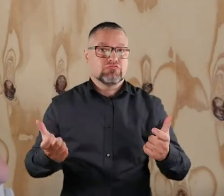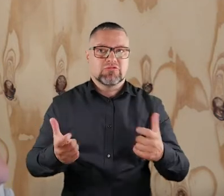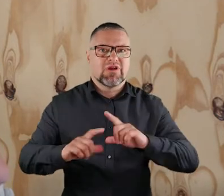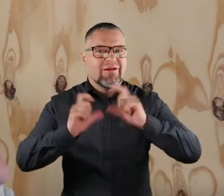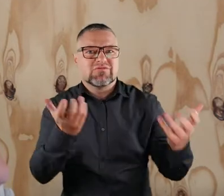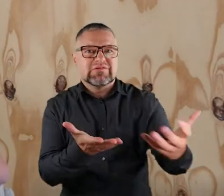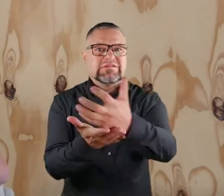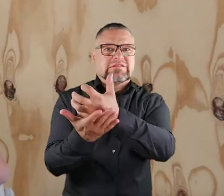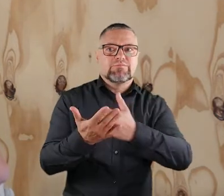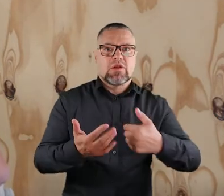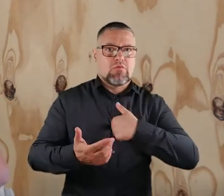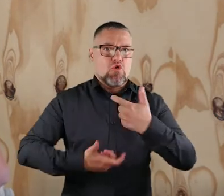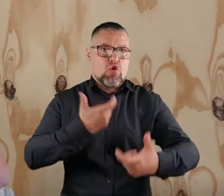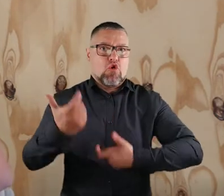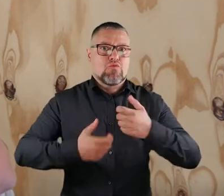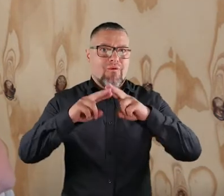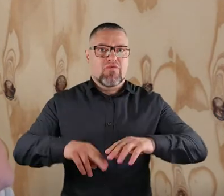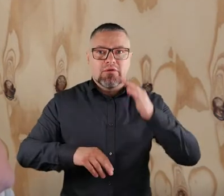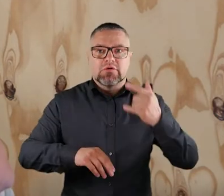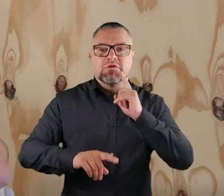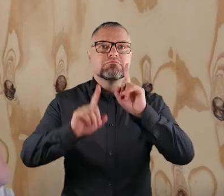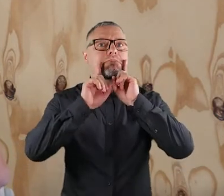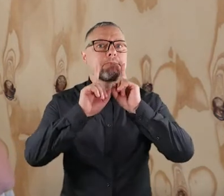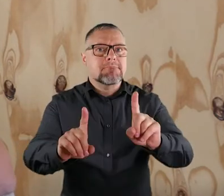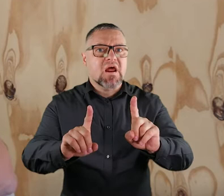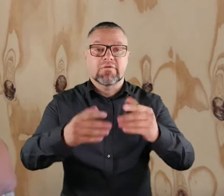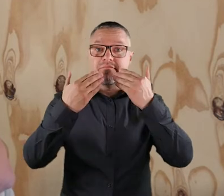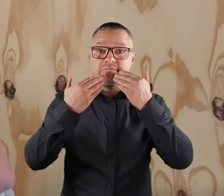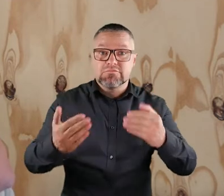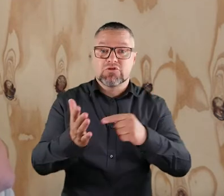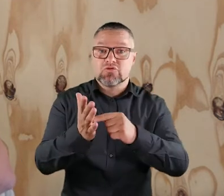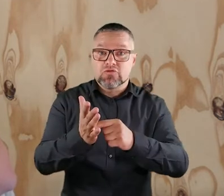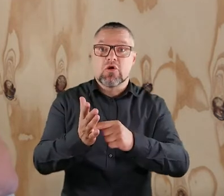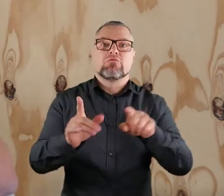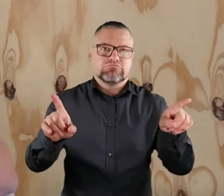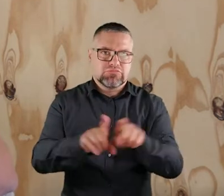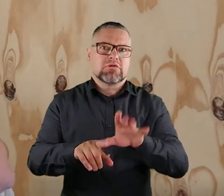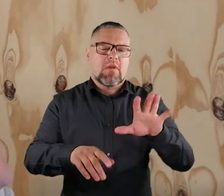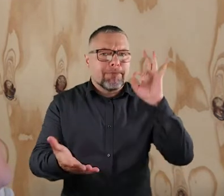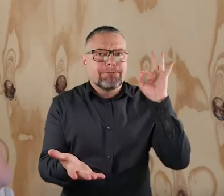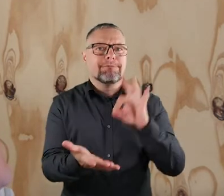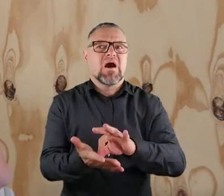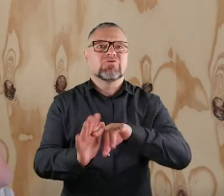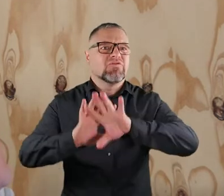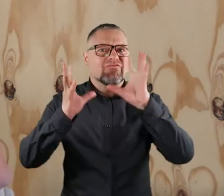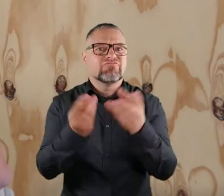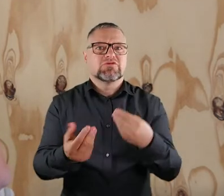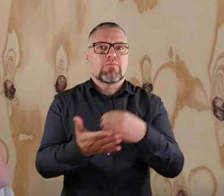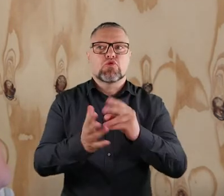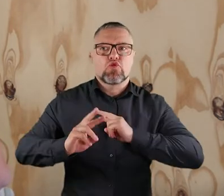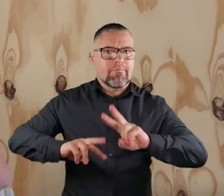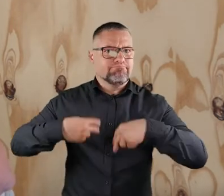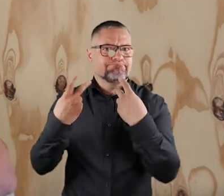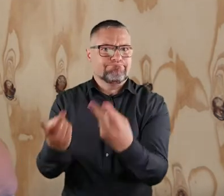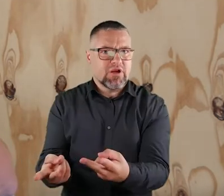wszystkie zbiórki prowadzone przez nas są uwierzytelnione, dzięki czemu oni również mają pewność, że wszystkie środki,